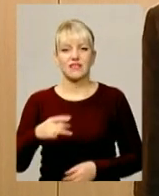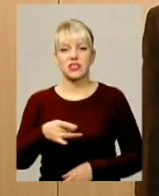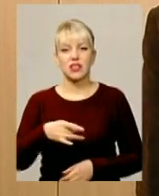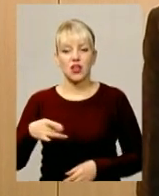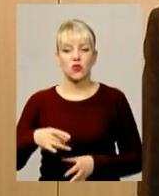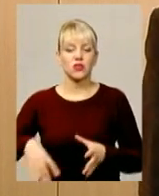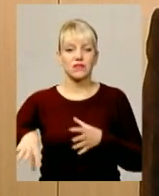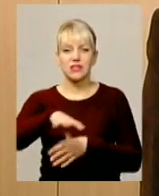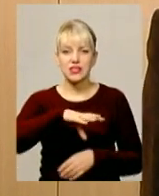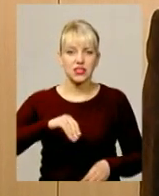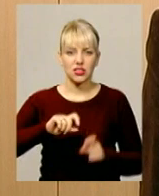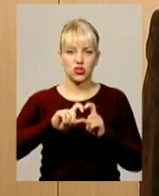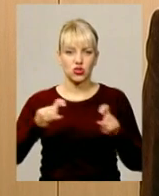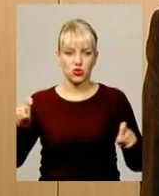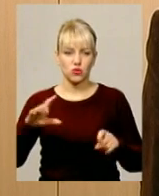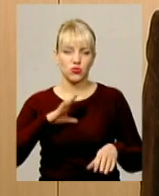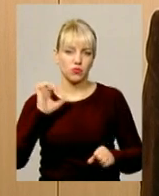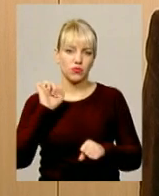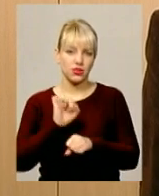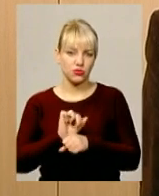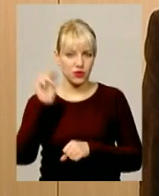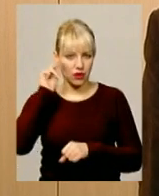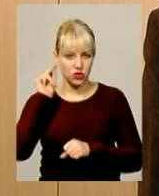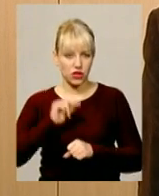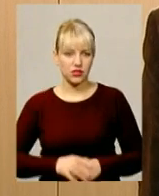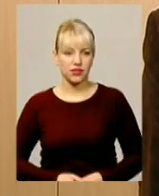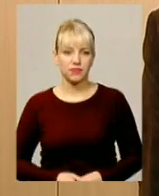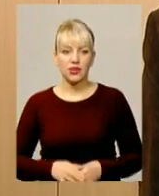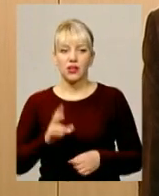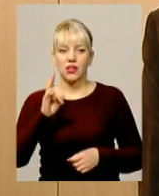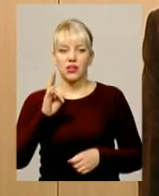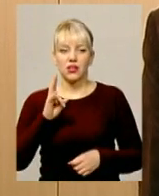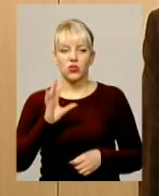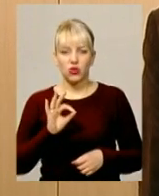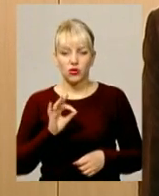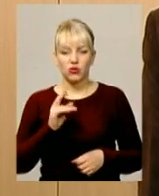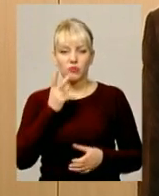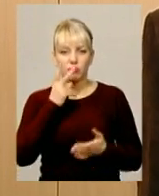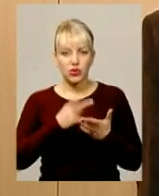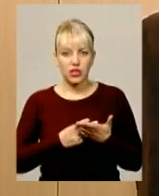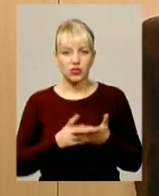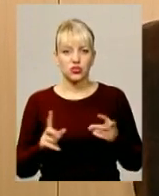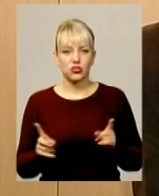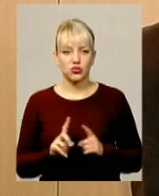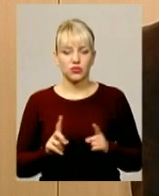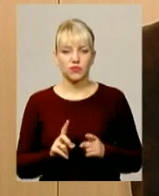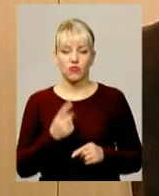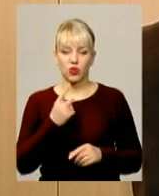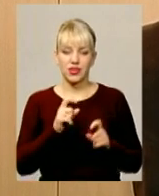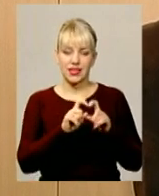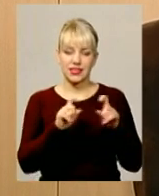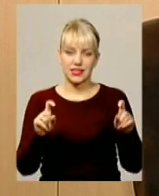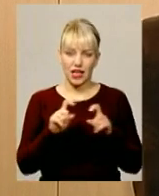в усіх навчальних заходах призупинено навчальний процес. Але динаміка показує, що в одних заходах